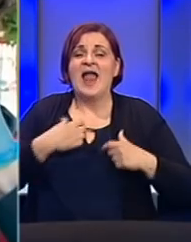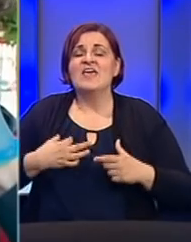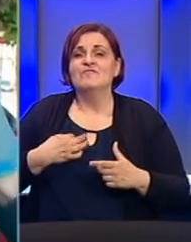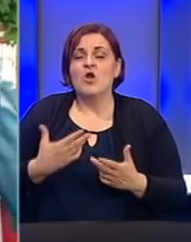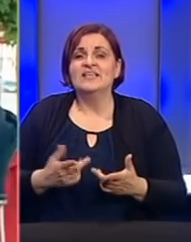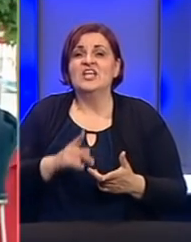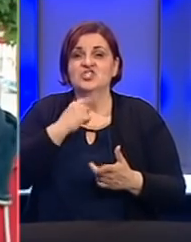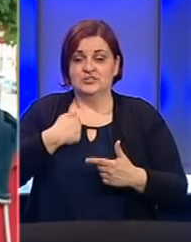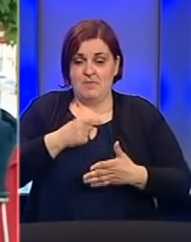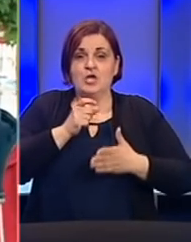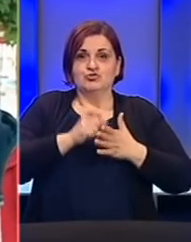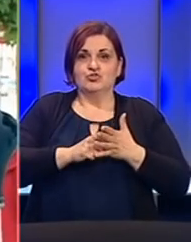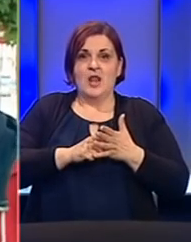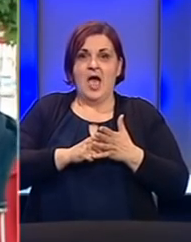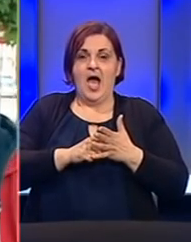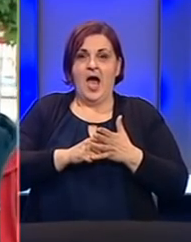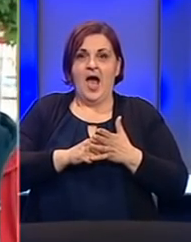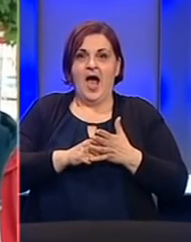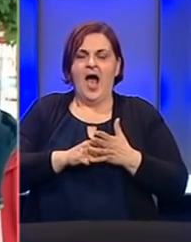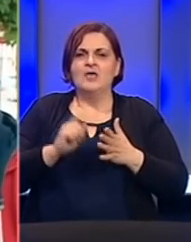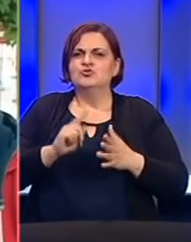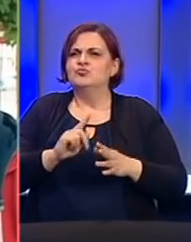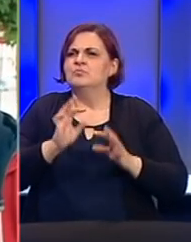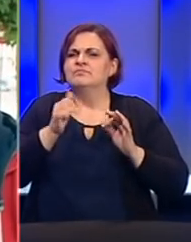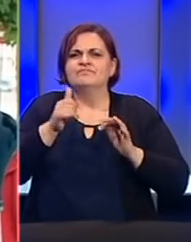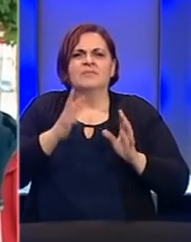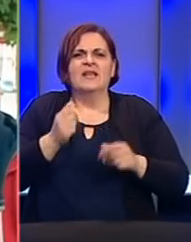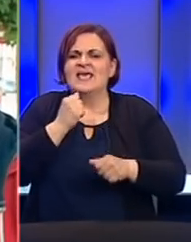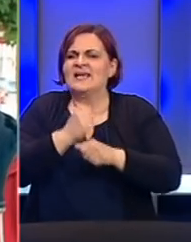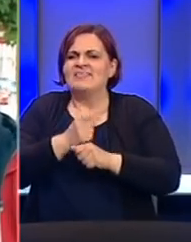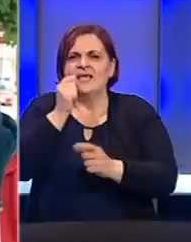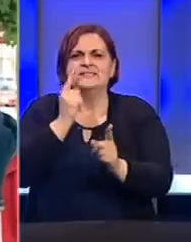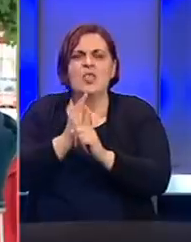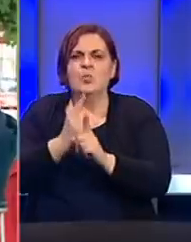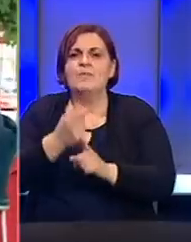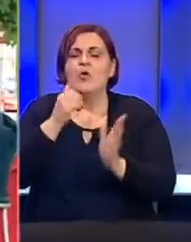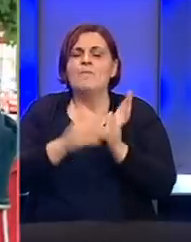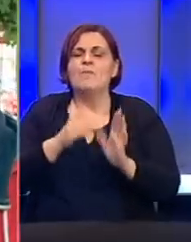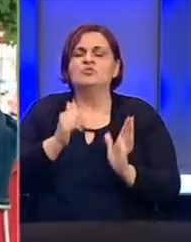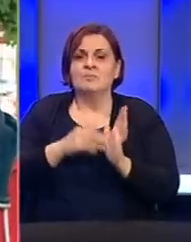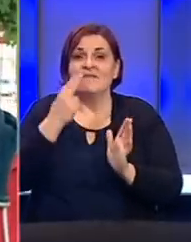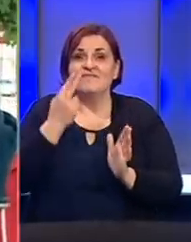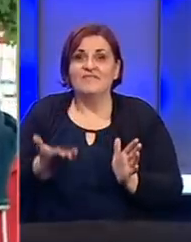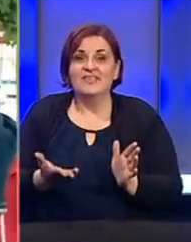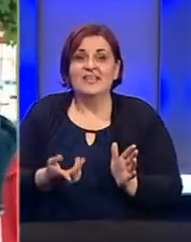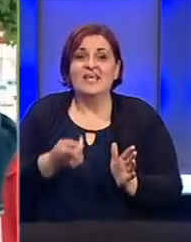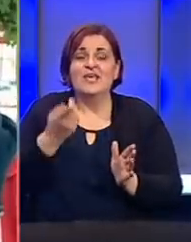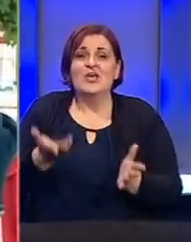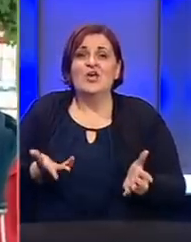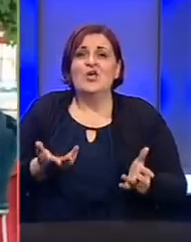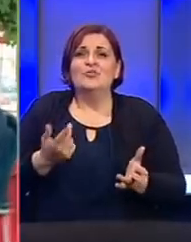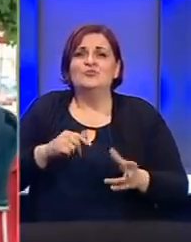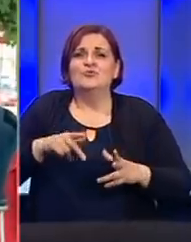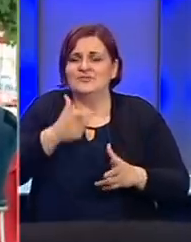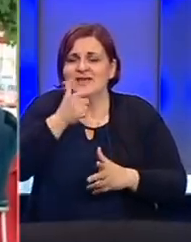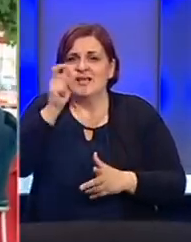čiji sam ja član su esencijalan dio svakodnevnog rada sa ljudima koji imaju ta pomoć potrebna. Kao što ste vidjeli to su obični ljudi treće životne